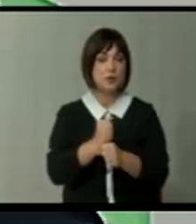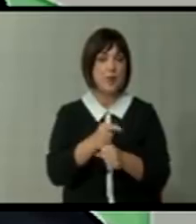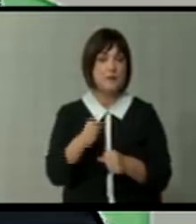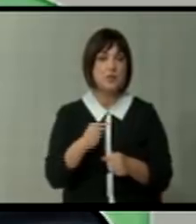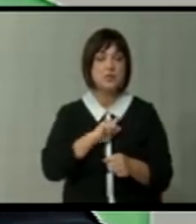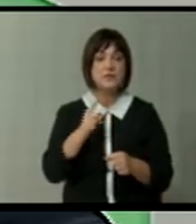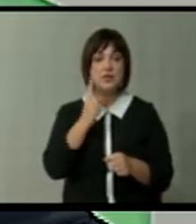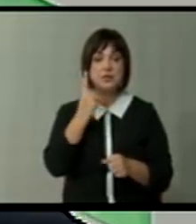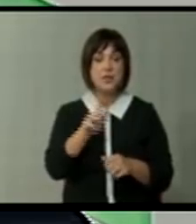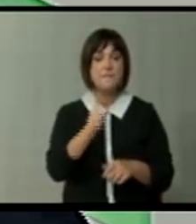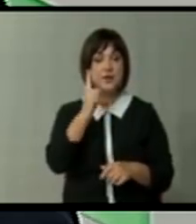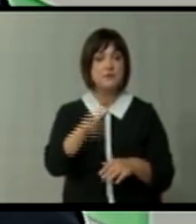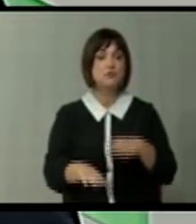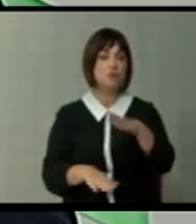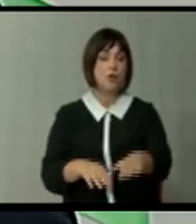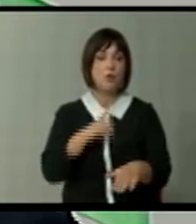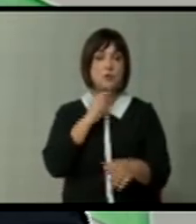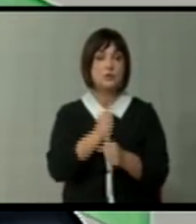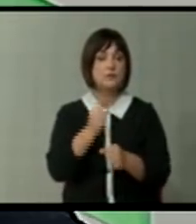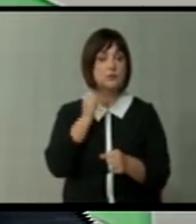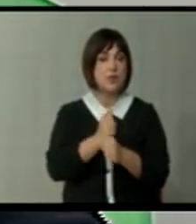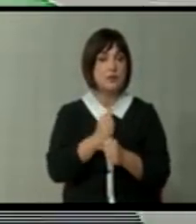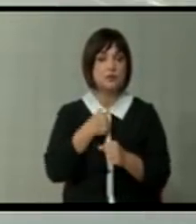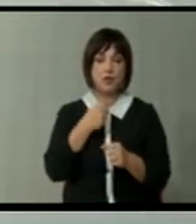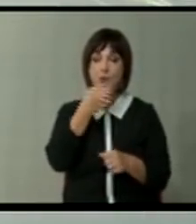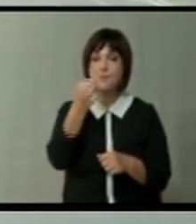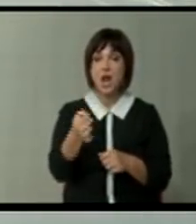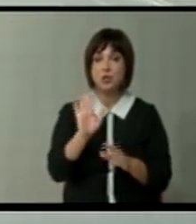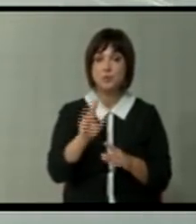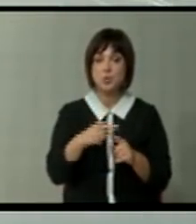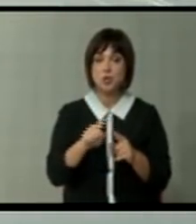ничекор од прв кој требаше да се направи. Чекайте, сега морам да ве праша нешто.